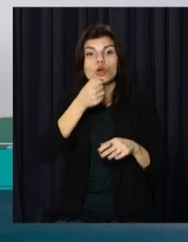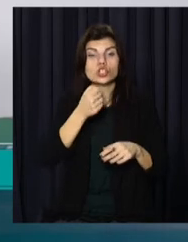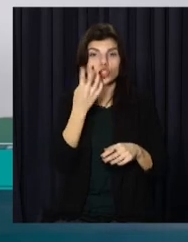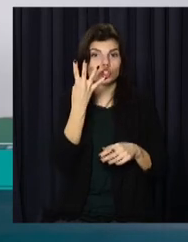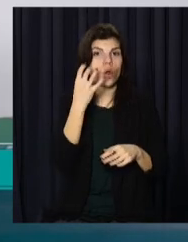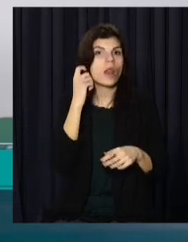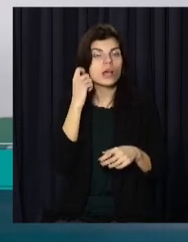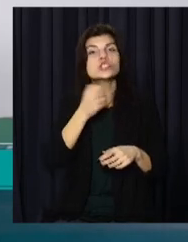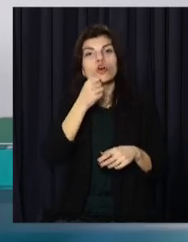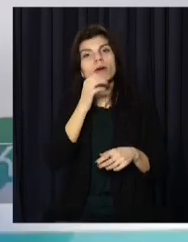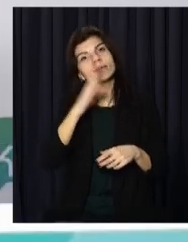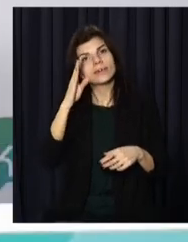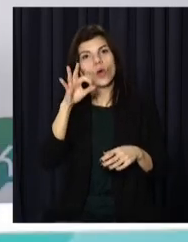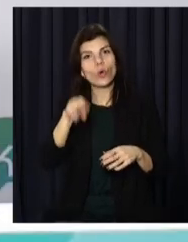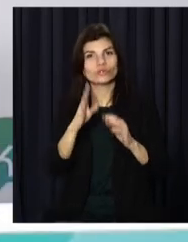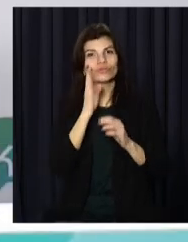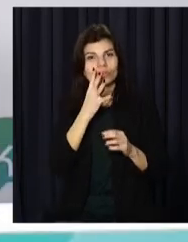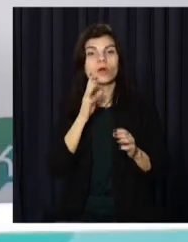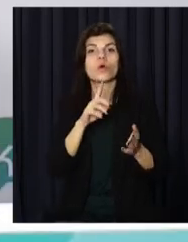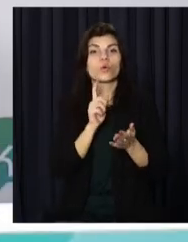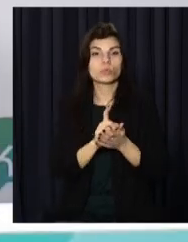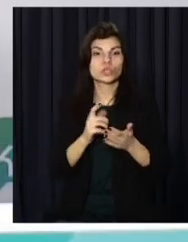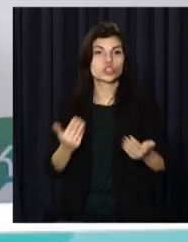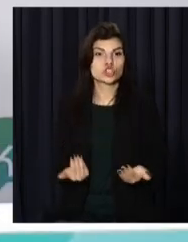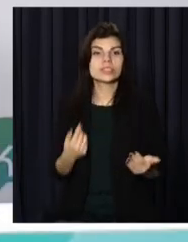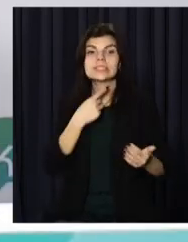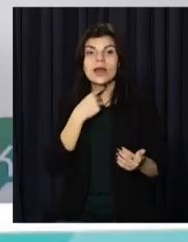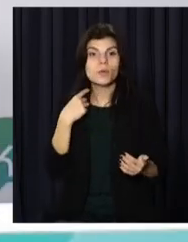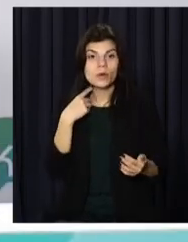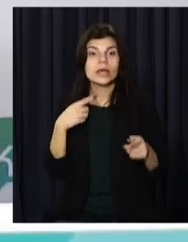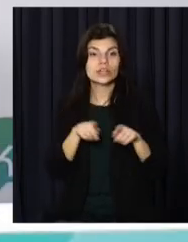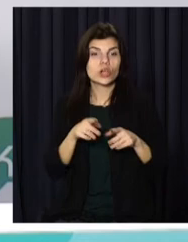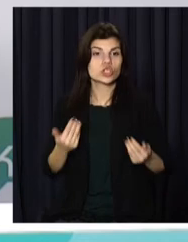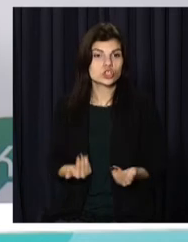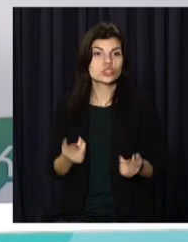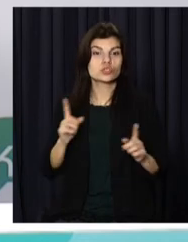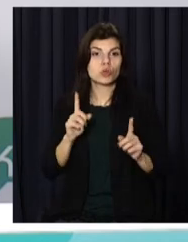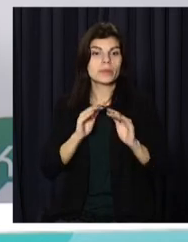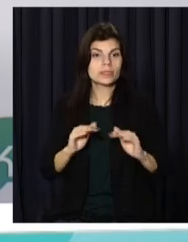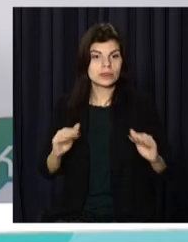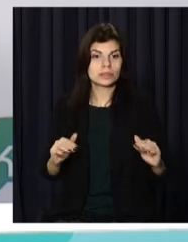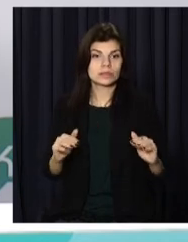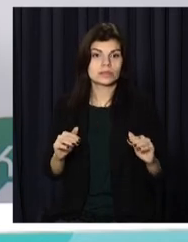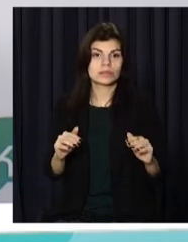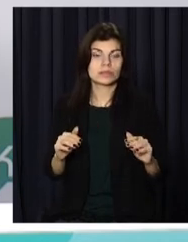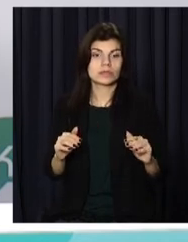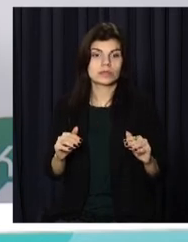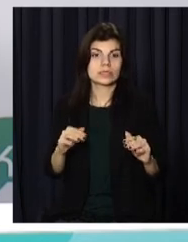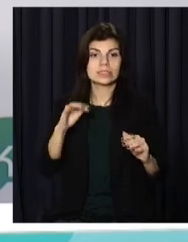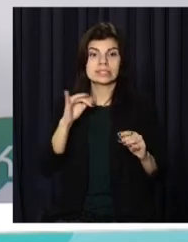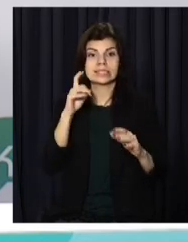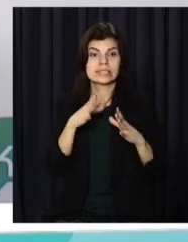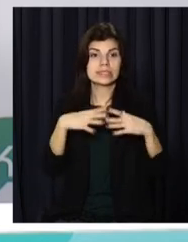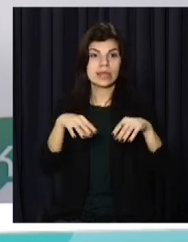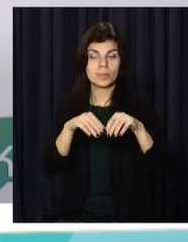років. Потім обов'язково житлом забезпечені і таким житлом, щоб діти із сімей, як